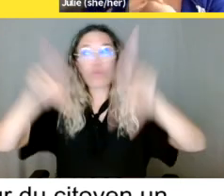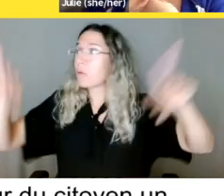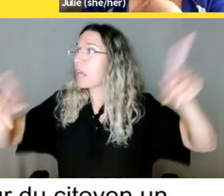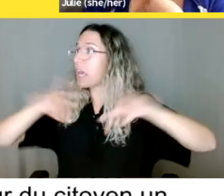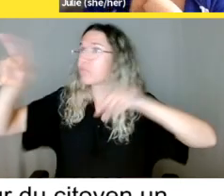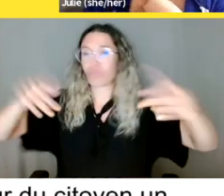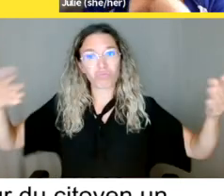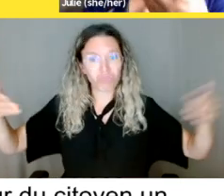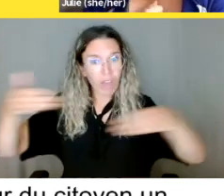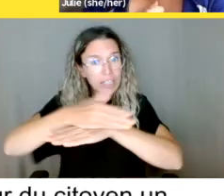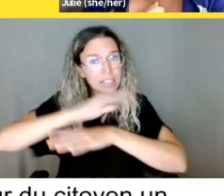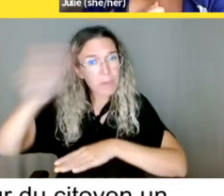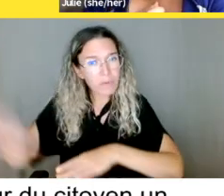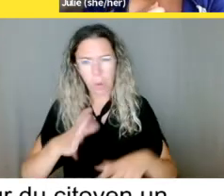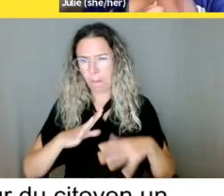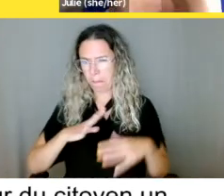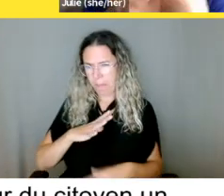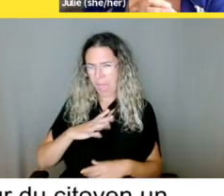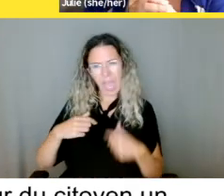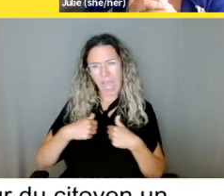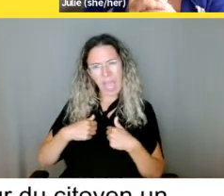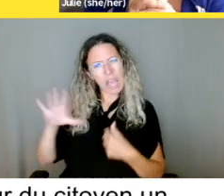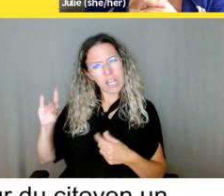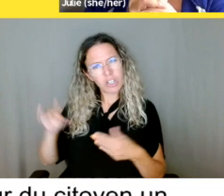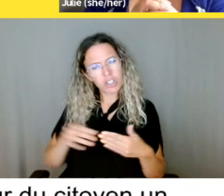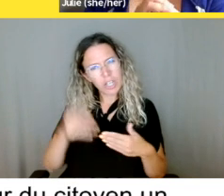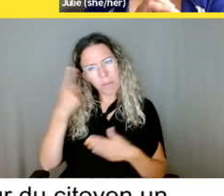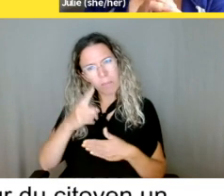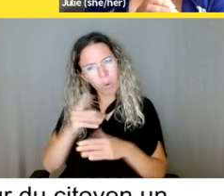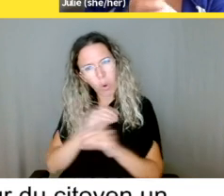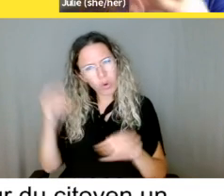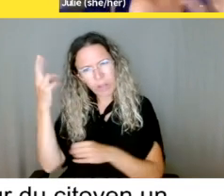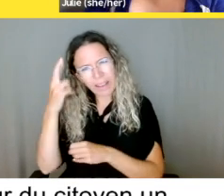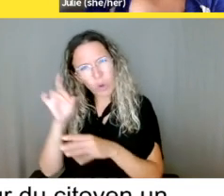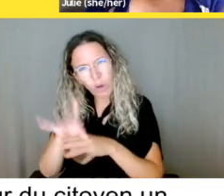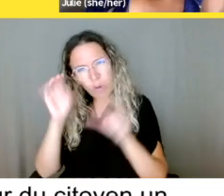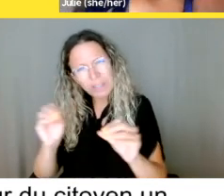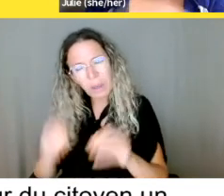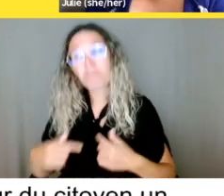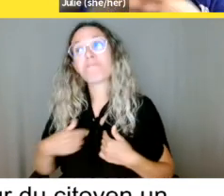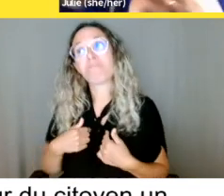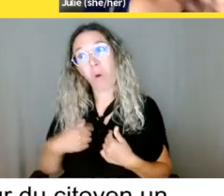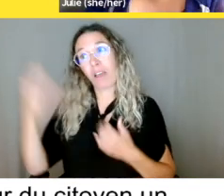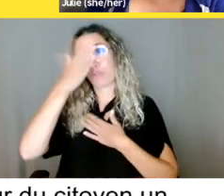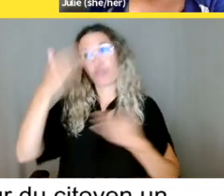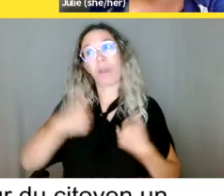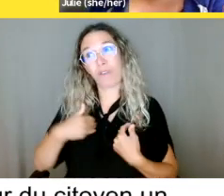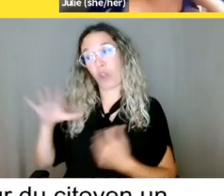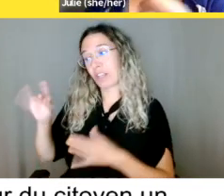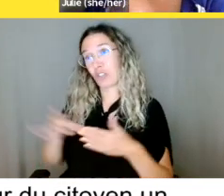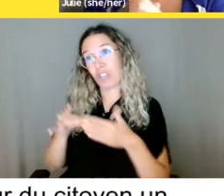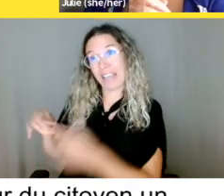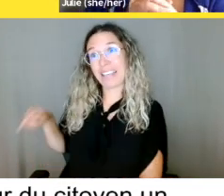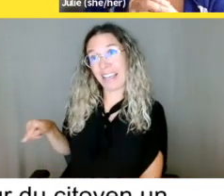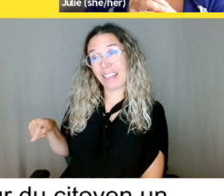Moi, je suis aveugle, j'ai un chien guide et vous me refusez accès à cet événement ou à cet endroit